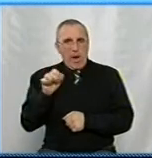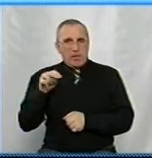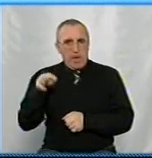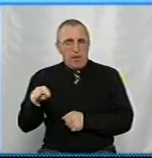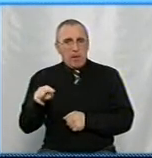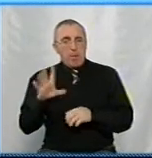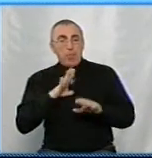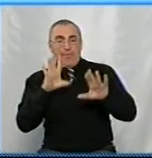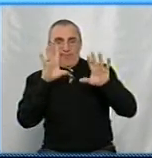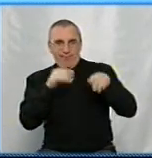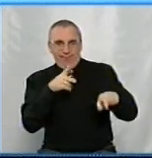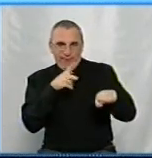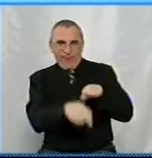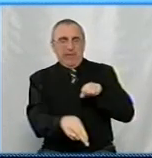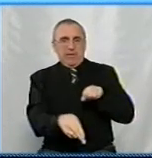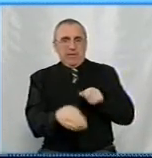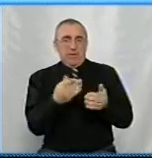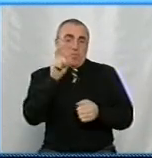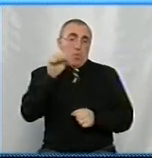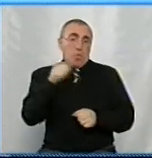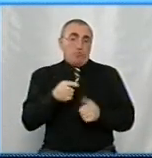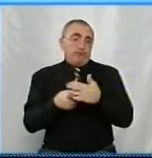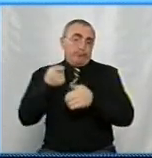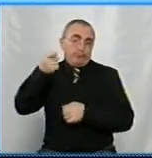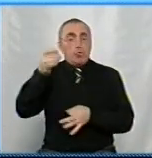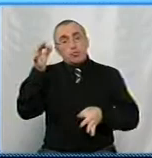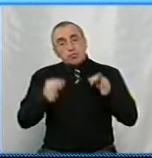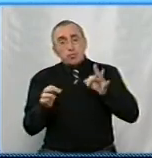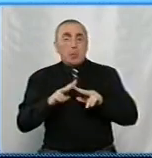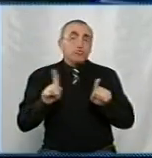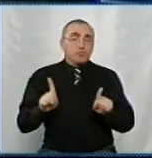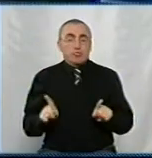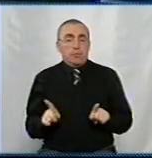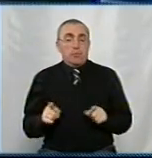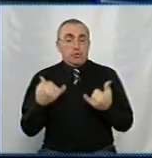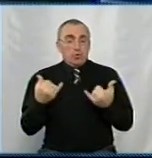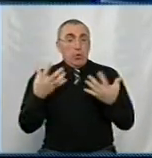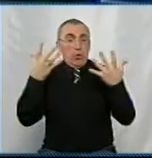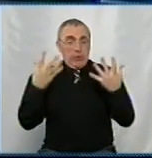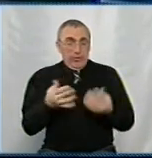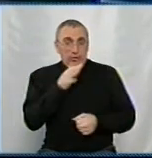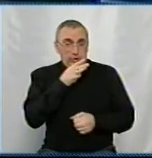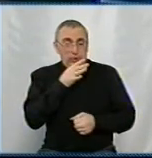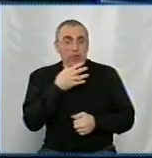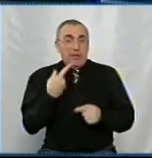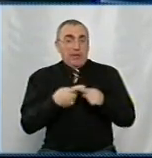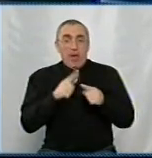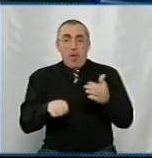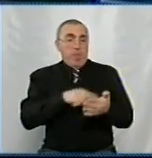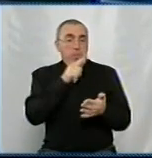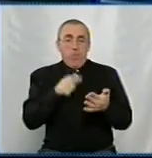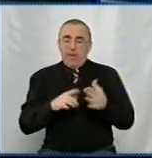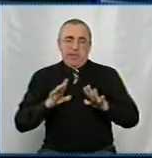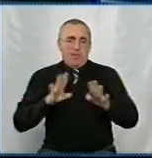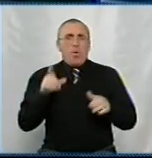щоб відрізати потім без проблем? Людина може подати до суду, ймовірно, або щось подібне? На сьогоднішній час у нас ще таких питань не